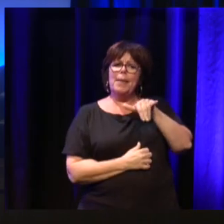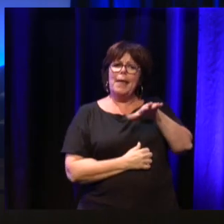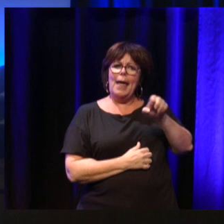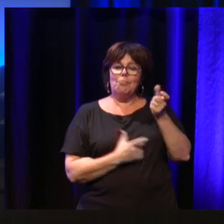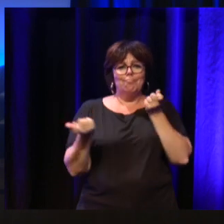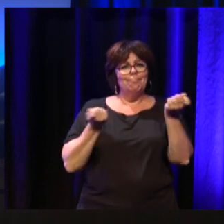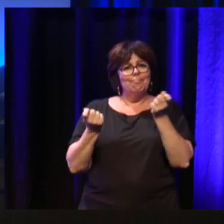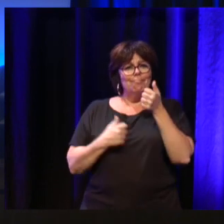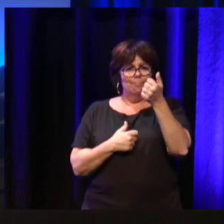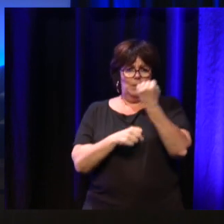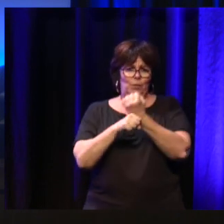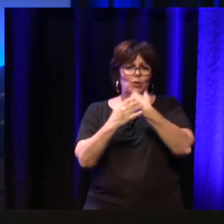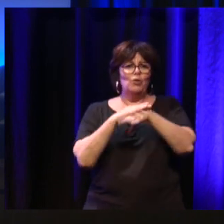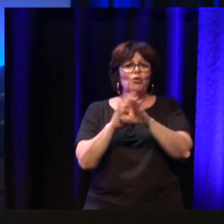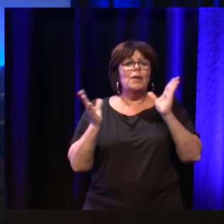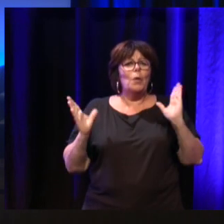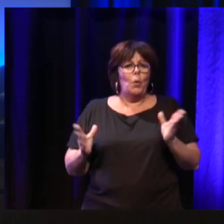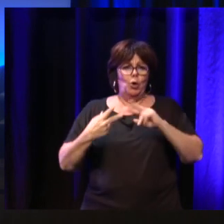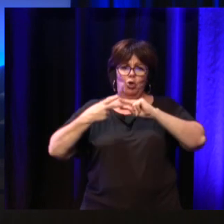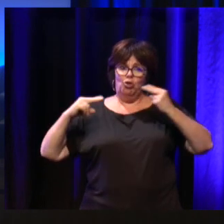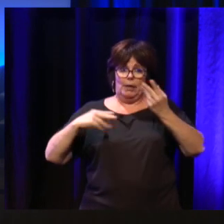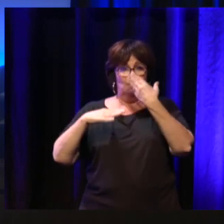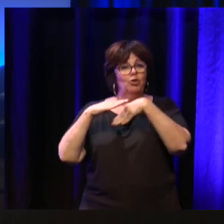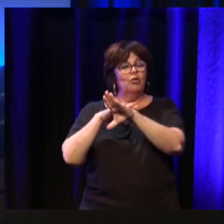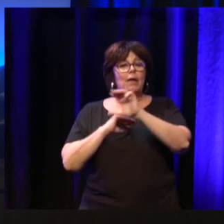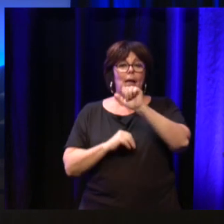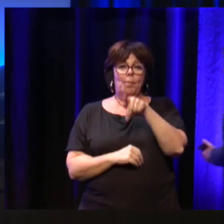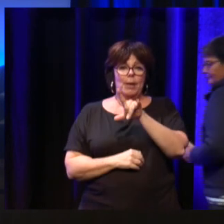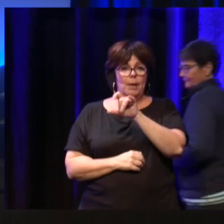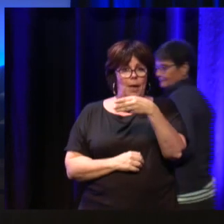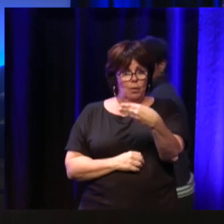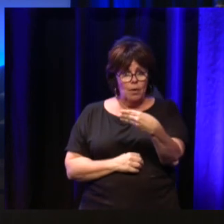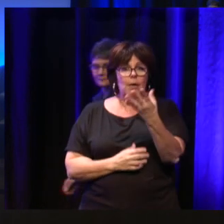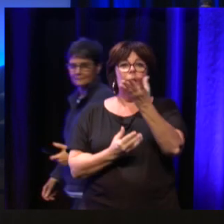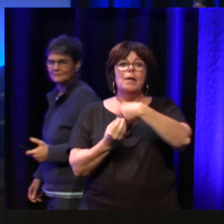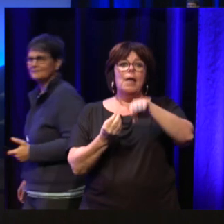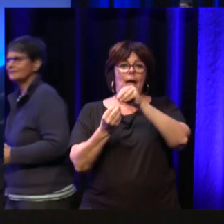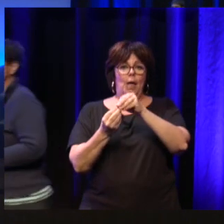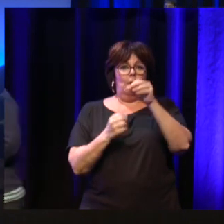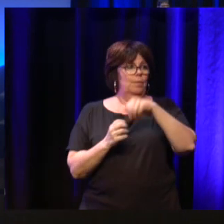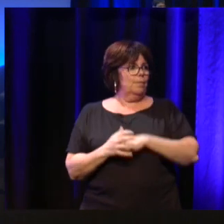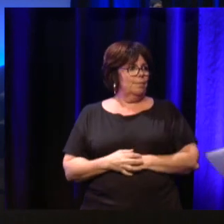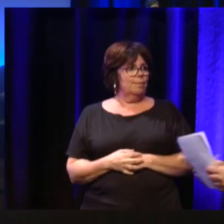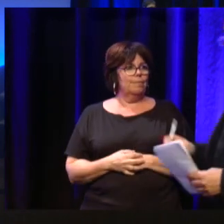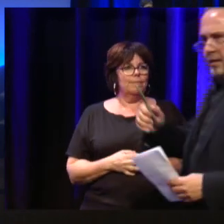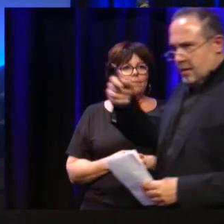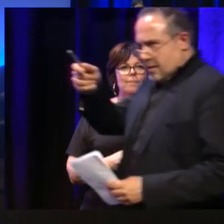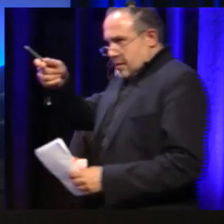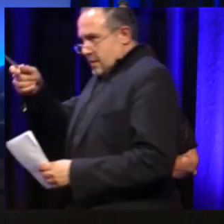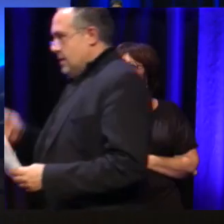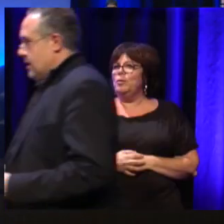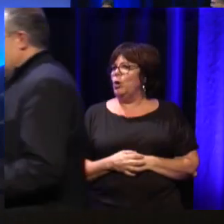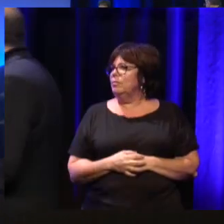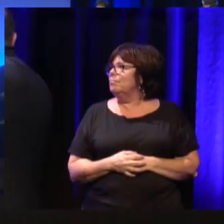est praticienne hospitalière au département de génétique médical de la PHM et directrice adjointe de l'espace de réflexion éthique PAC à Corse.